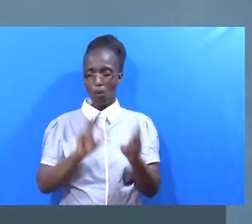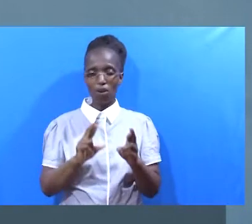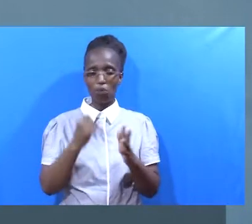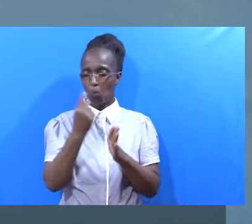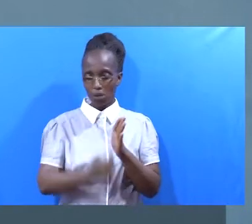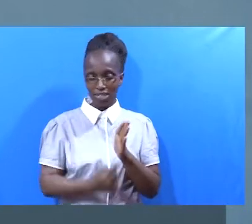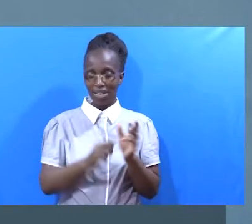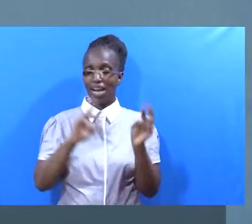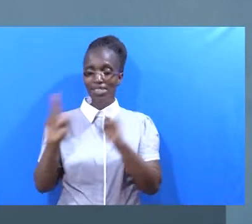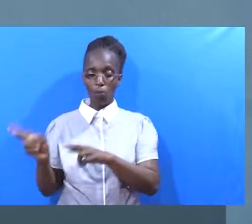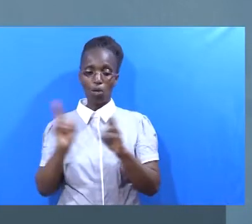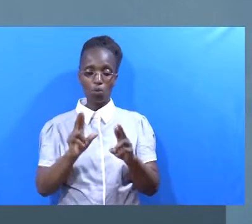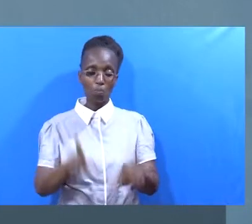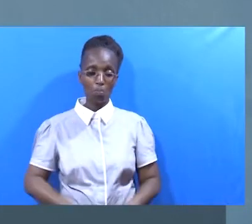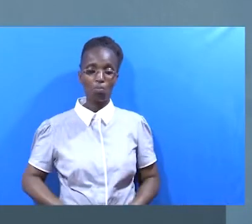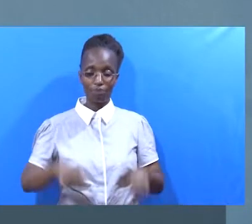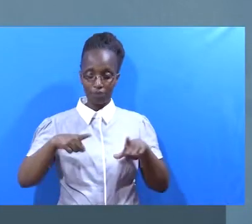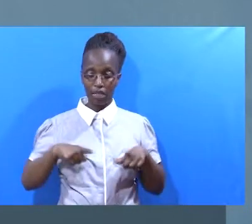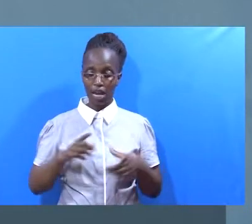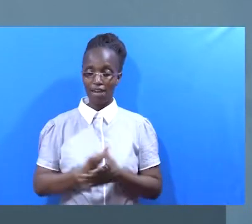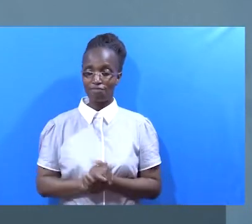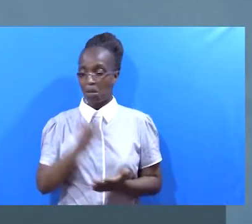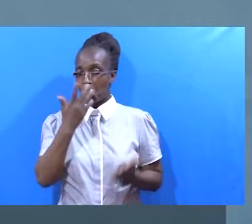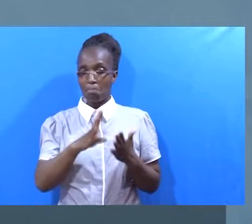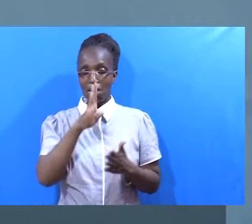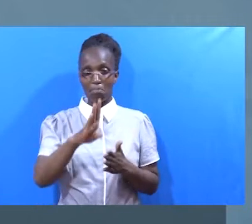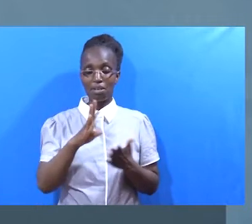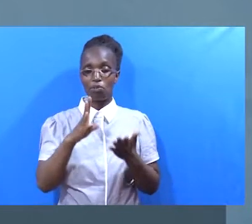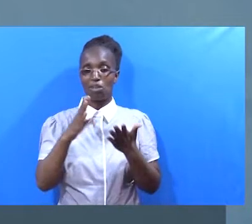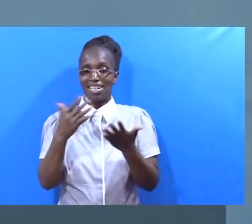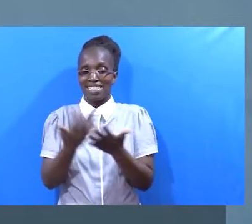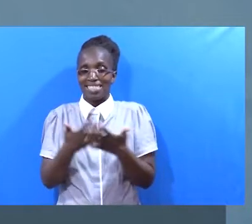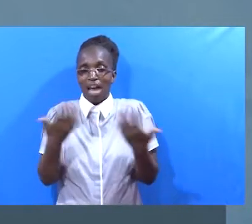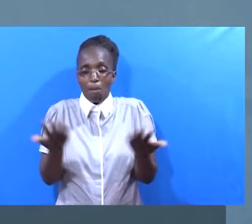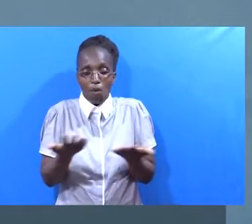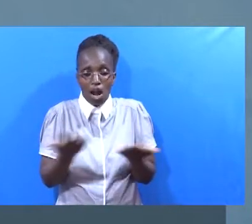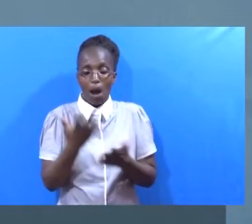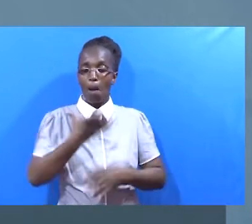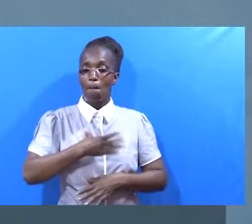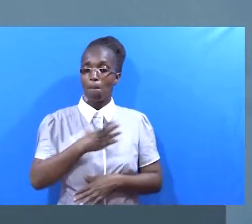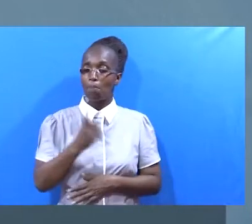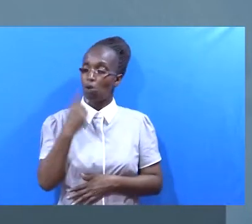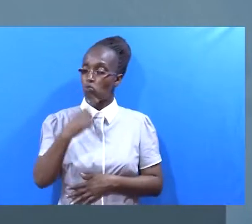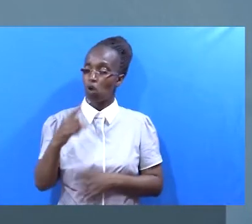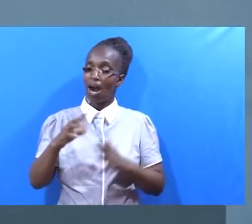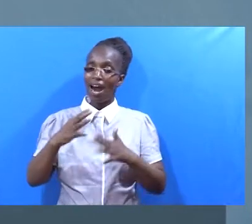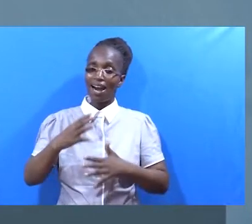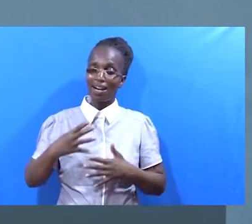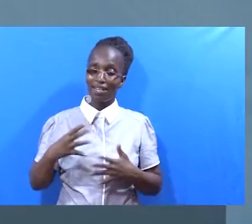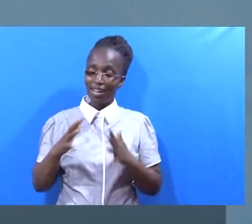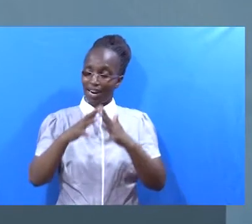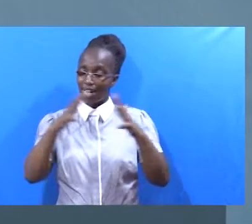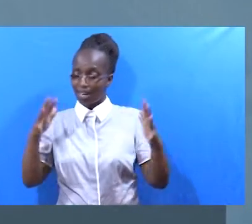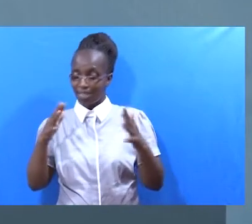mana kwa kawaida Katika maisha yetu ya kila siku Tuseme ni maali fulani Wale ambao ni wakuu